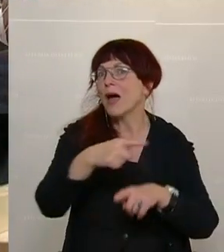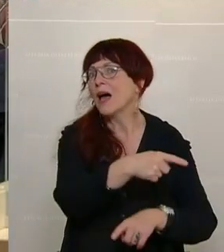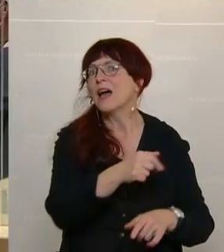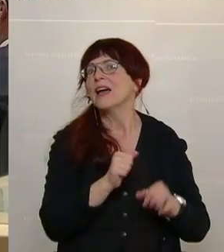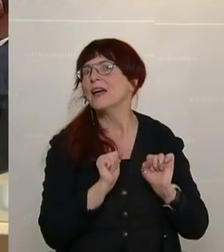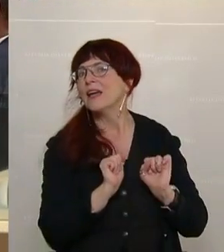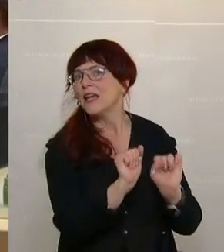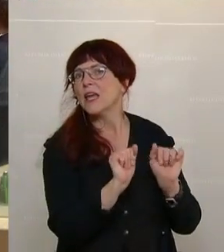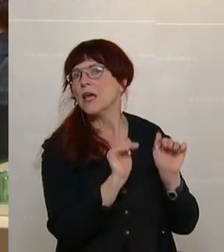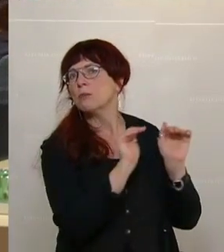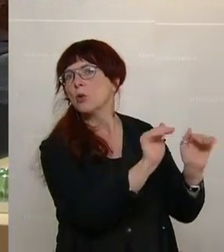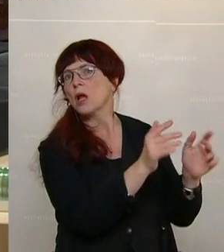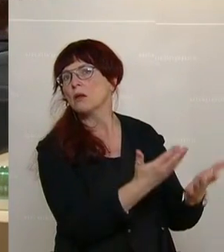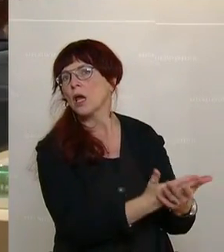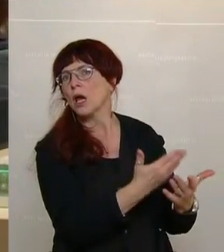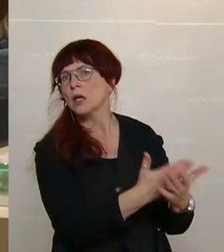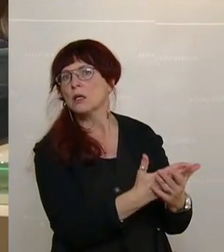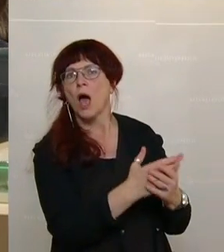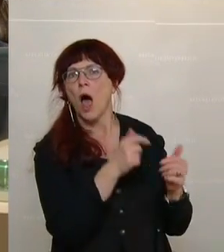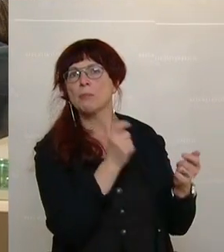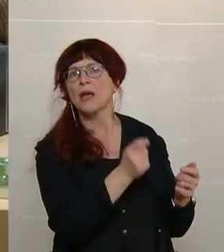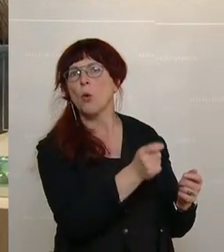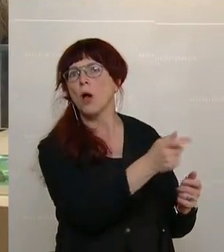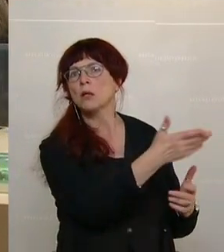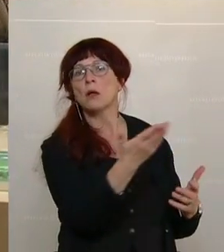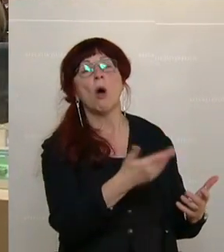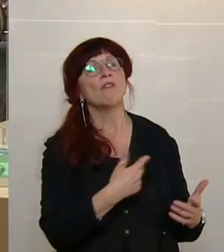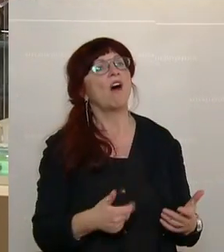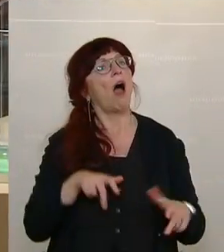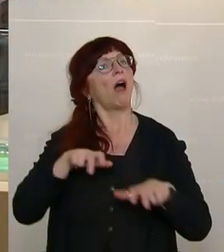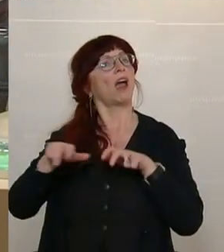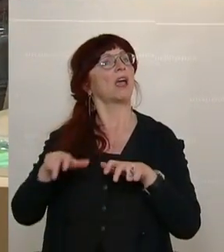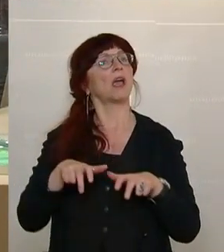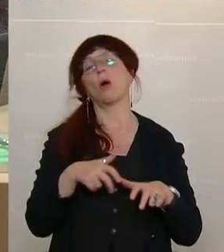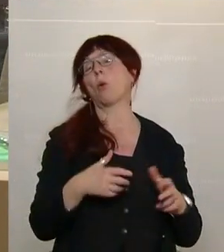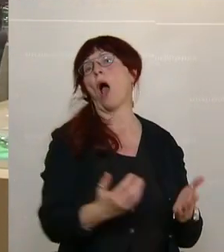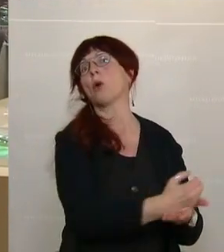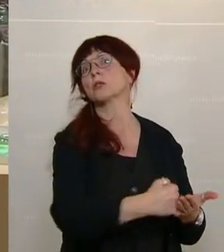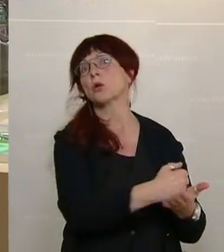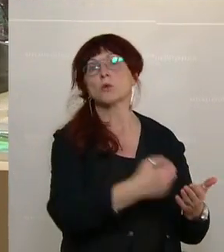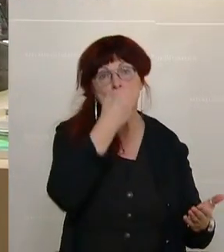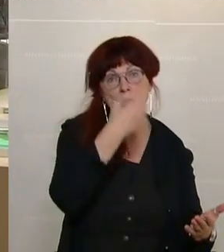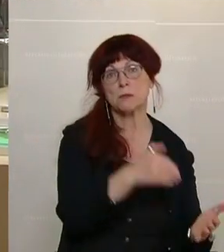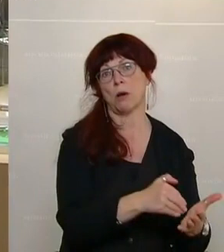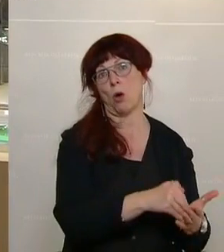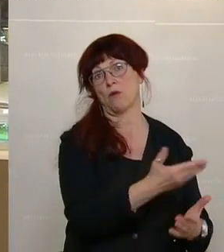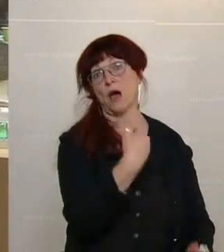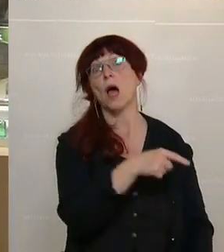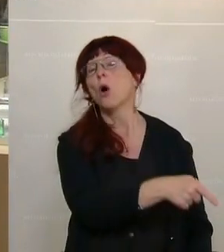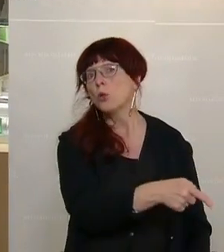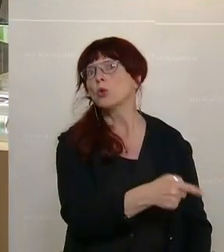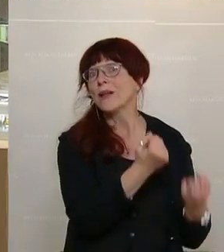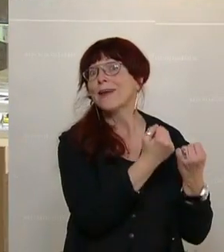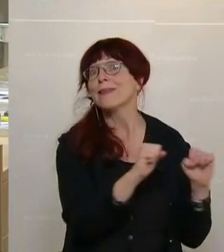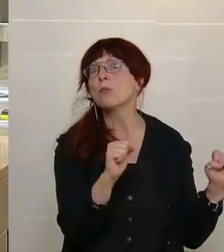die Immunität der Abgeordneten willkürlich den Regierenden zur Verfügung gestellt wurde, sie missbraucht wurde. Und schauen Sie, was in den Ländern mit der